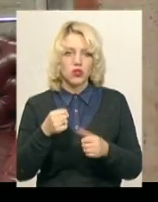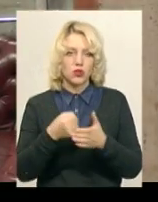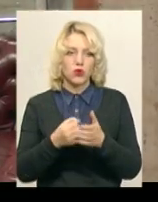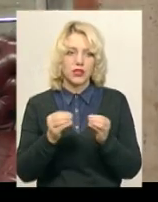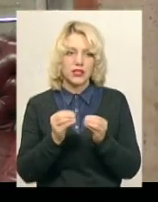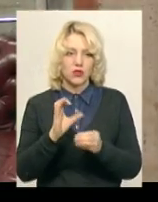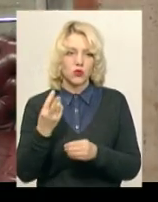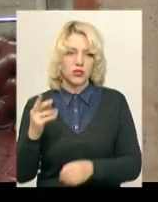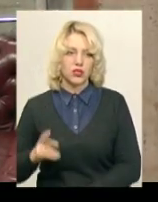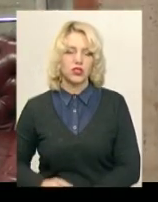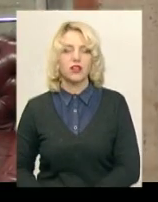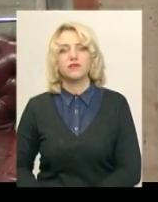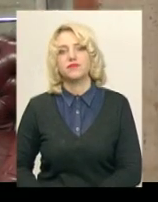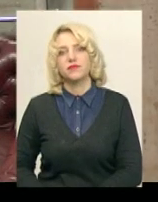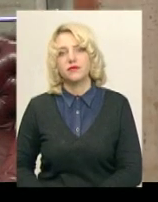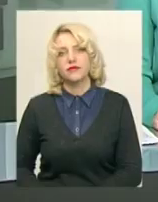Чорний, новини Поділля, Центр.